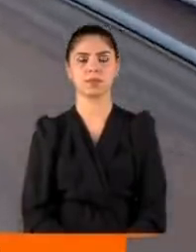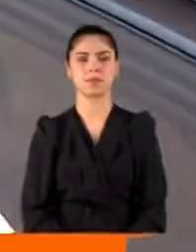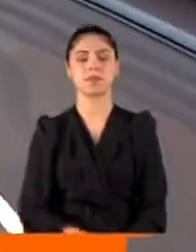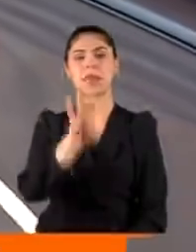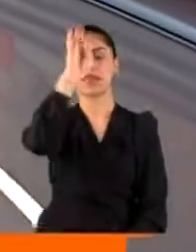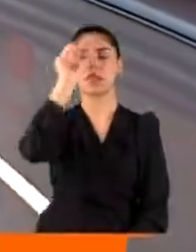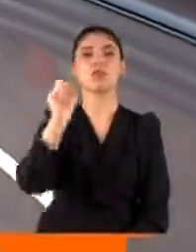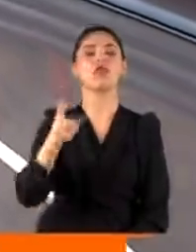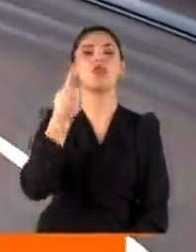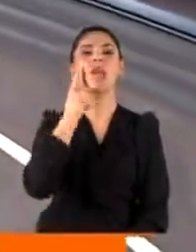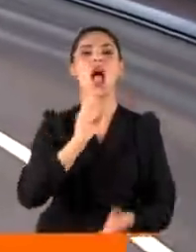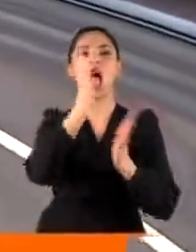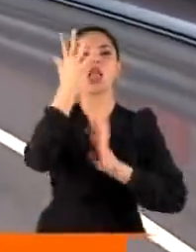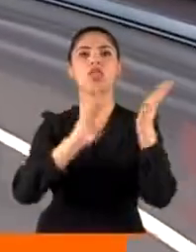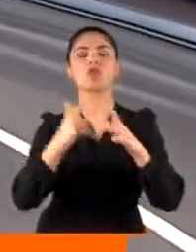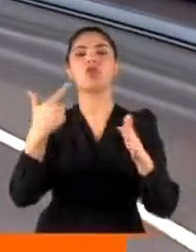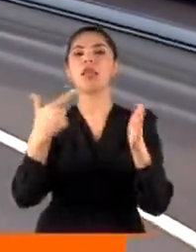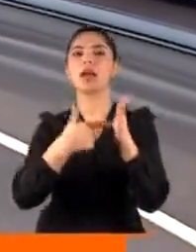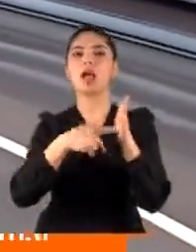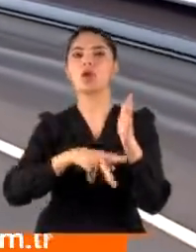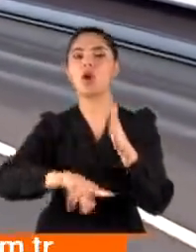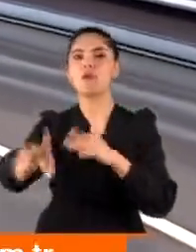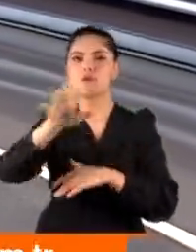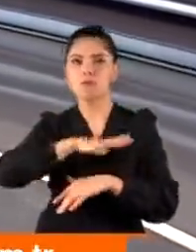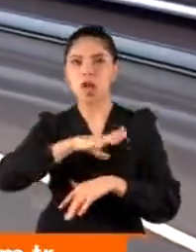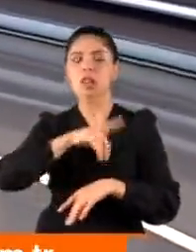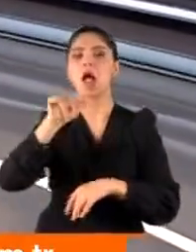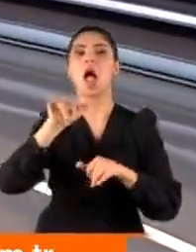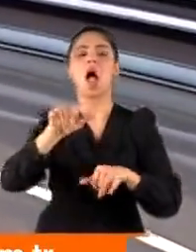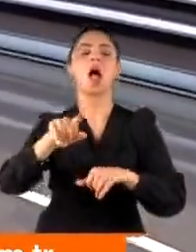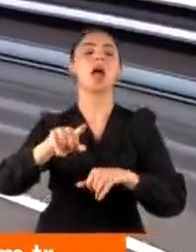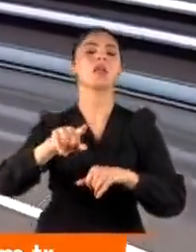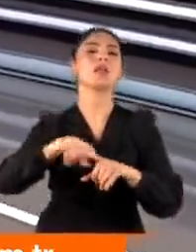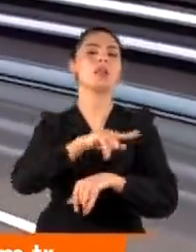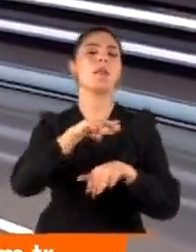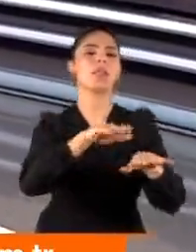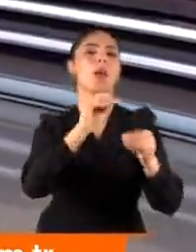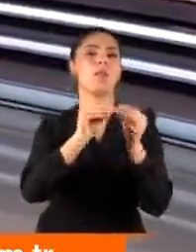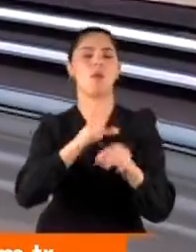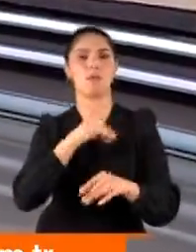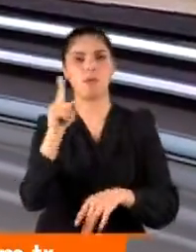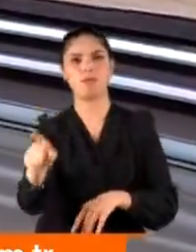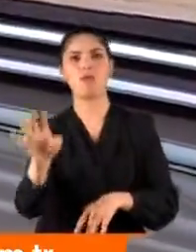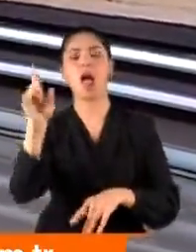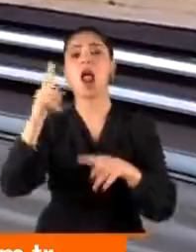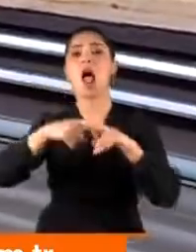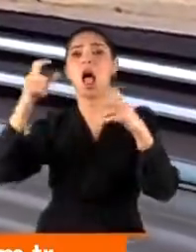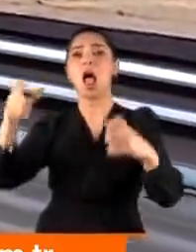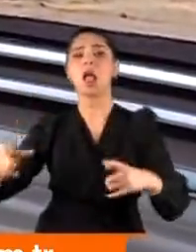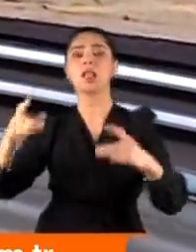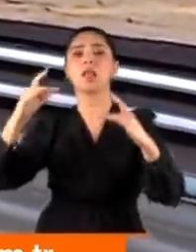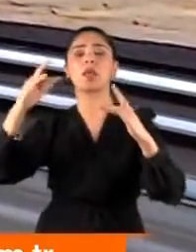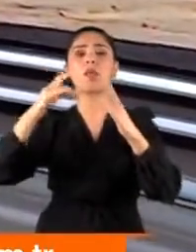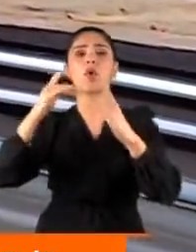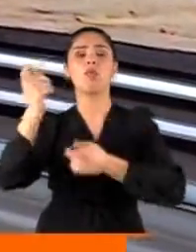İstanbul, Ataşehir'den Kadıköy'e yolu düşenler aynı zamanda trafik kabusunda içine düşüyor. Altıntepe'deki alt geçit